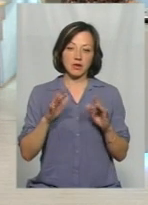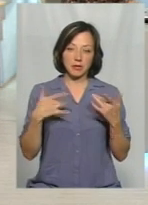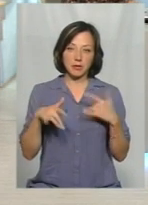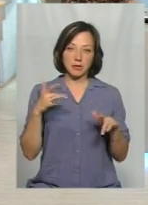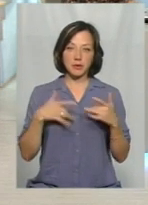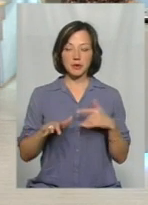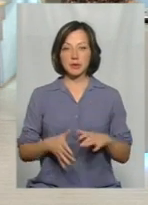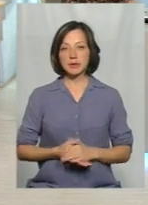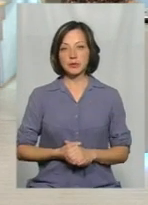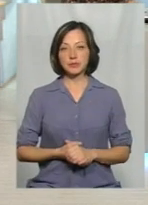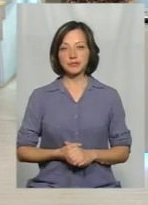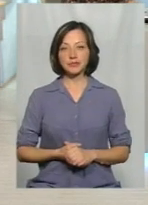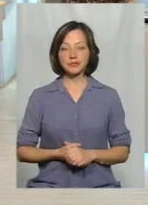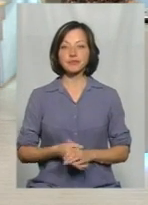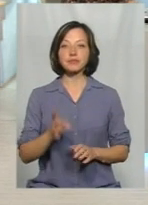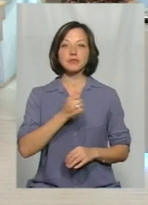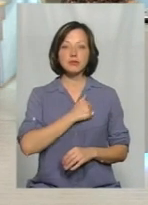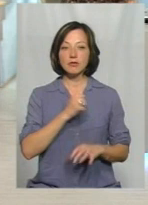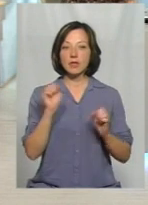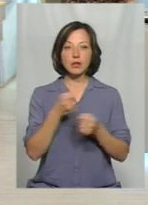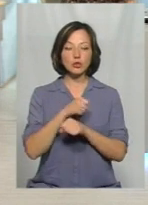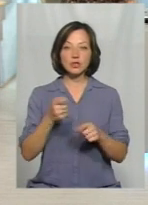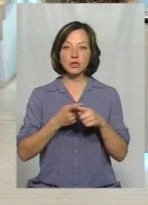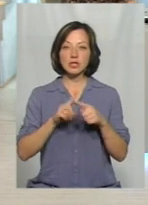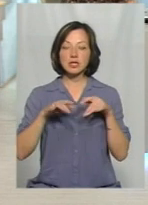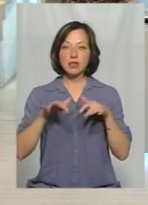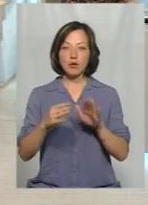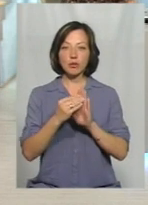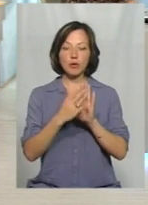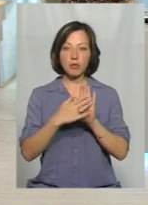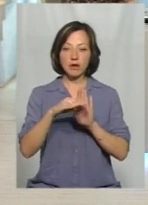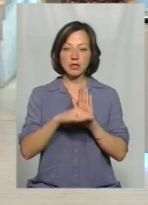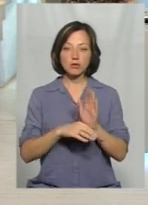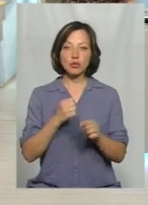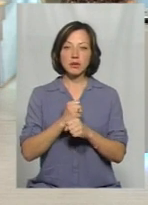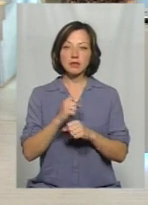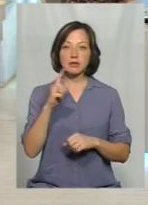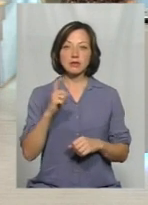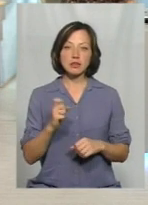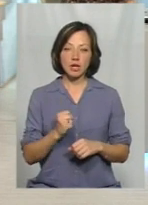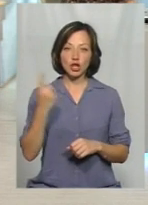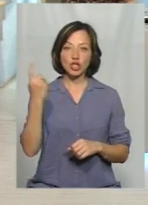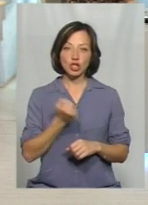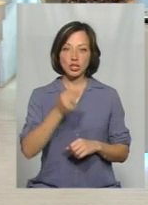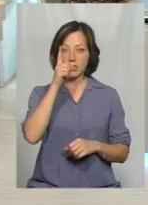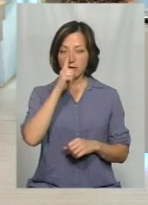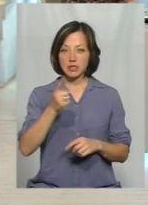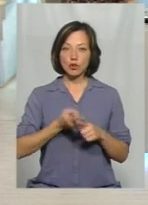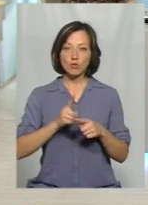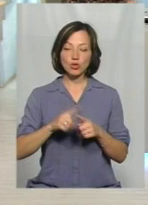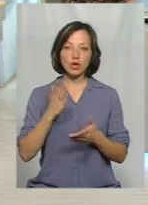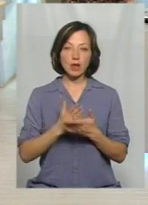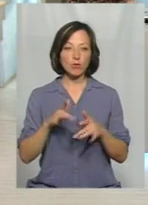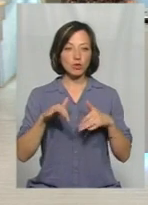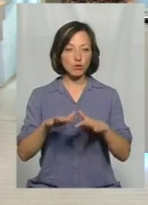чистеньки. І, на жаль, неможливо ці заходи, які прописані, зробити за тиждень, за місяць, тому що є